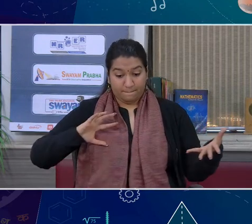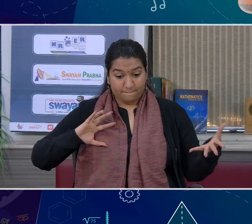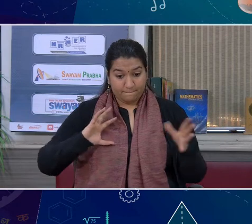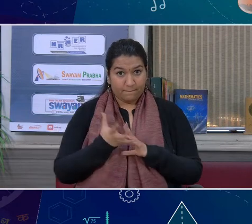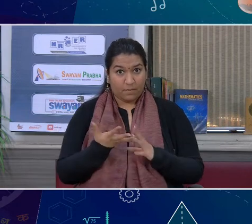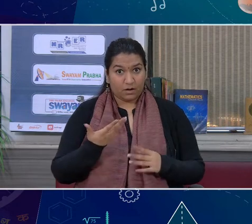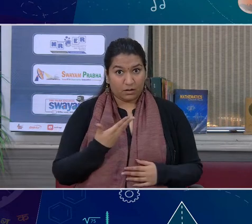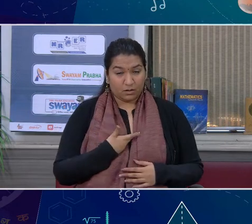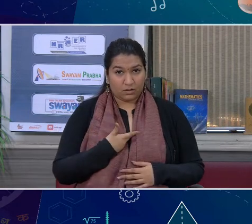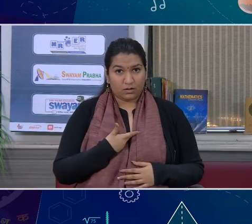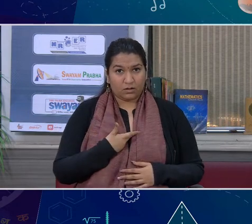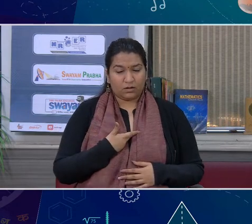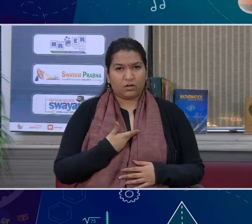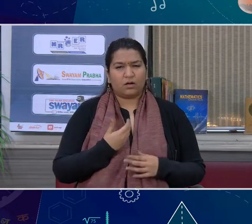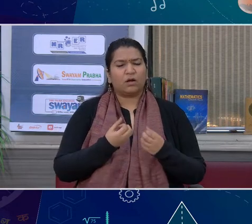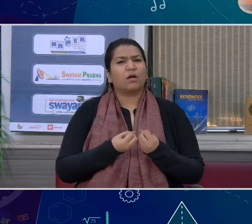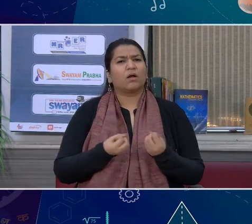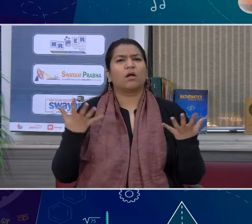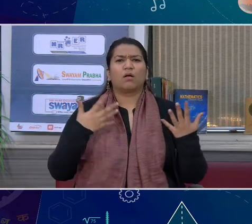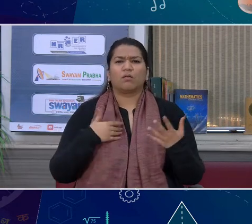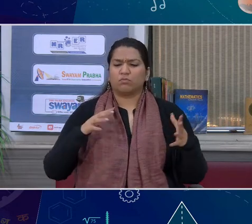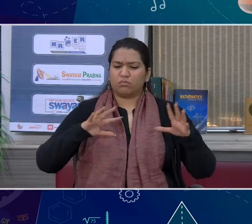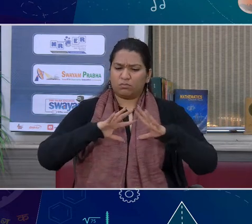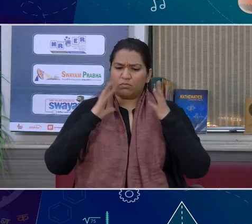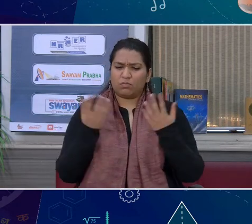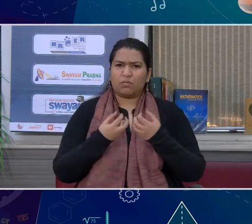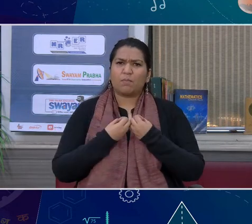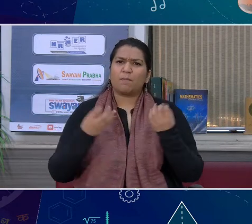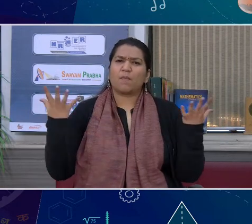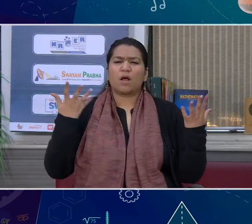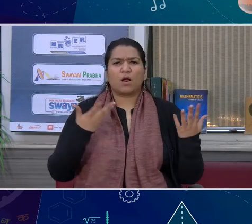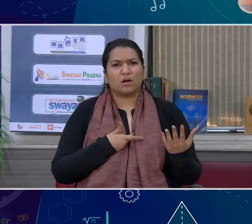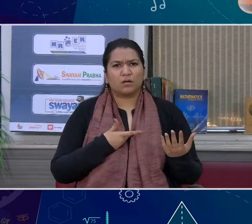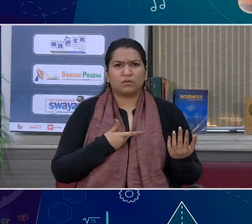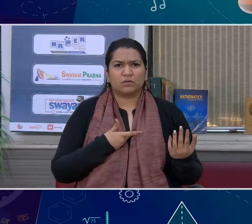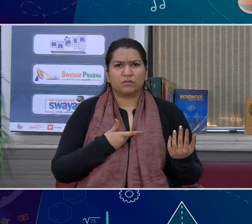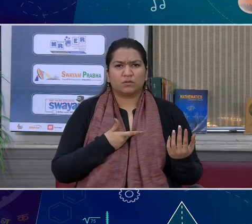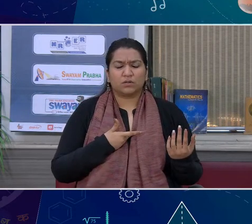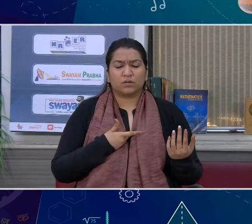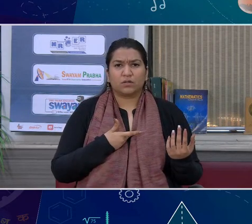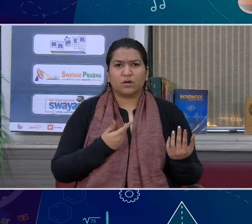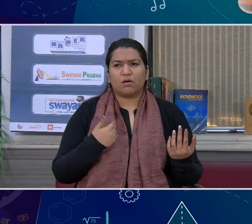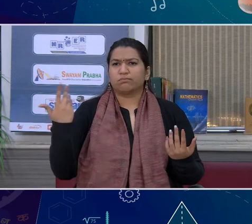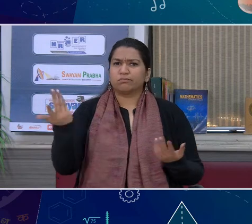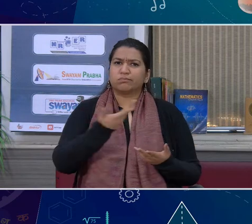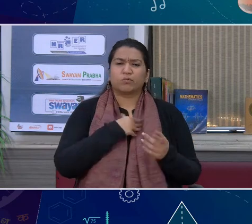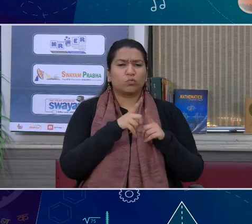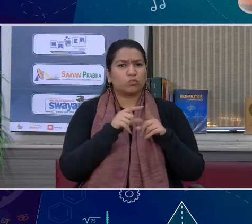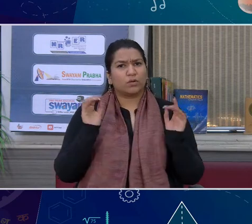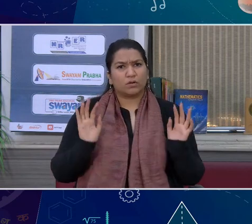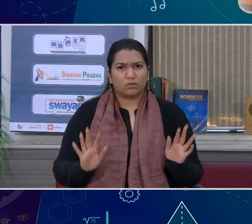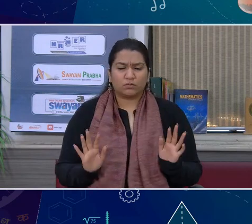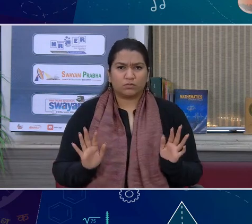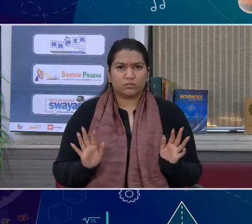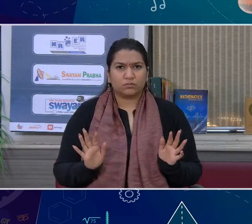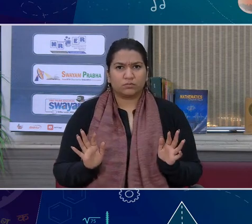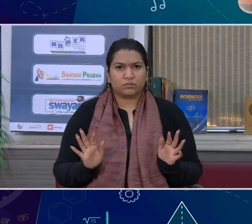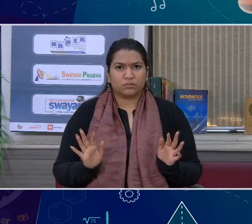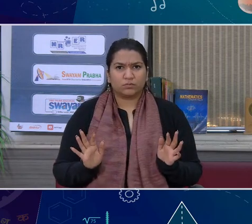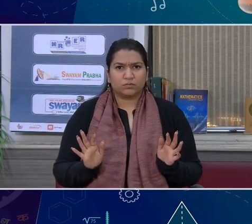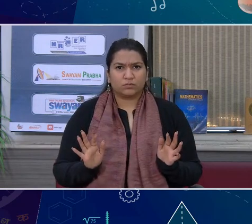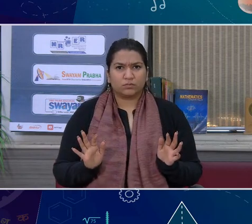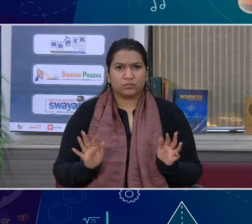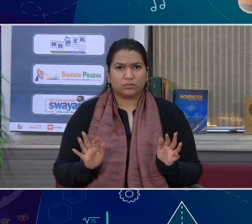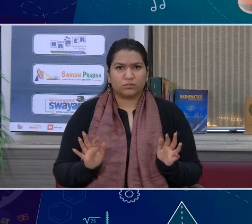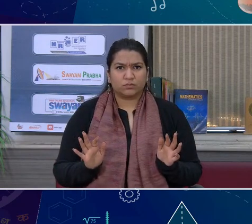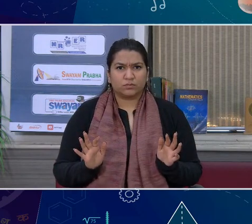कितने जग रोज मिटाता मैं तो ऐसी कितने ही संसार अपने मन में रोज बनाता हूं और यह हम सब करते हैं आप चाहिए बैठे बैठे अपने